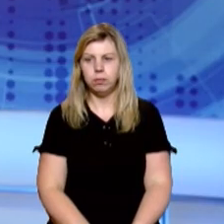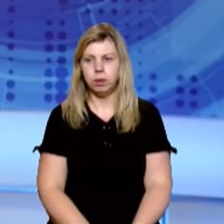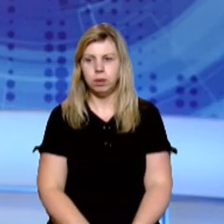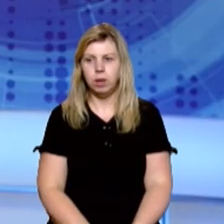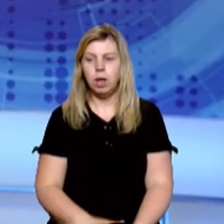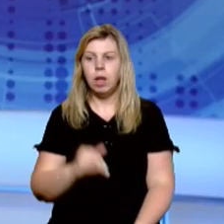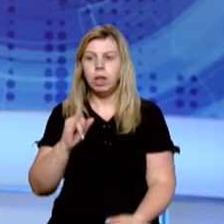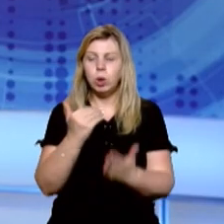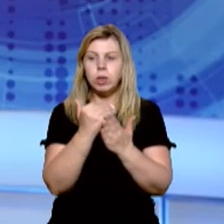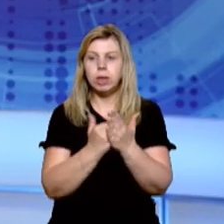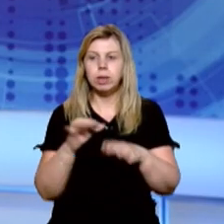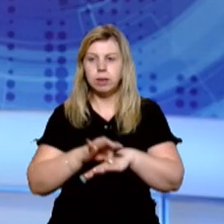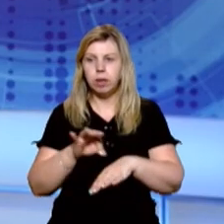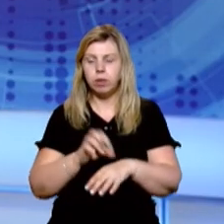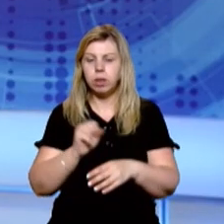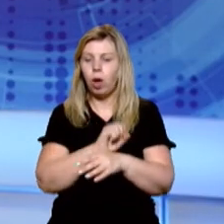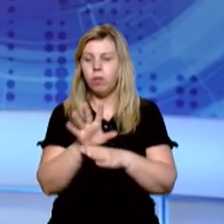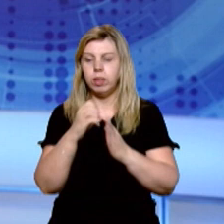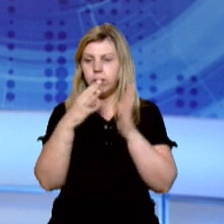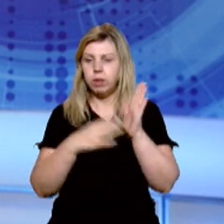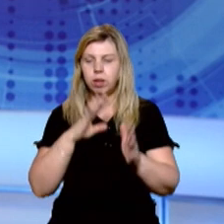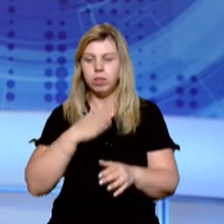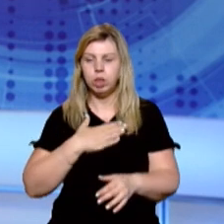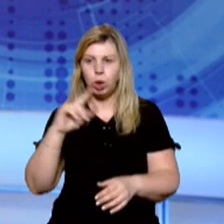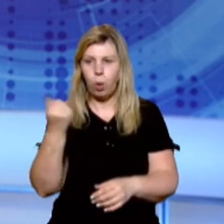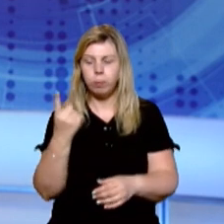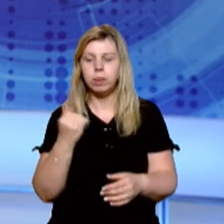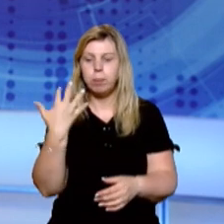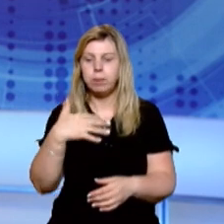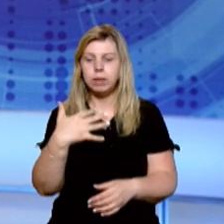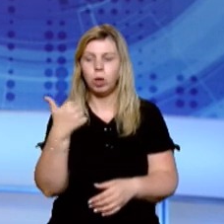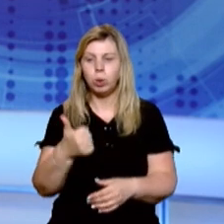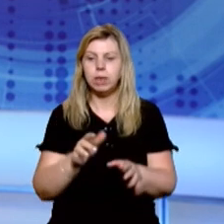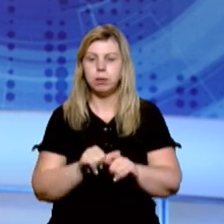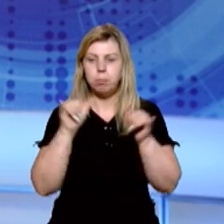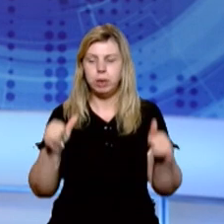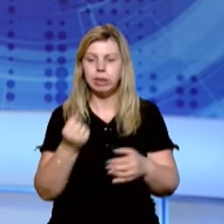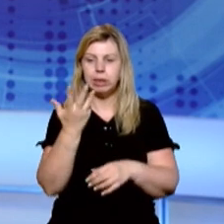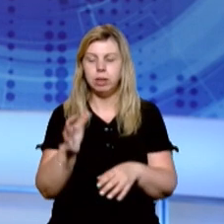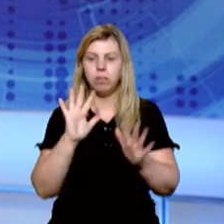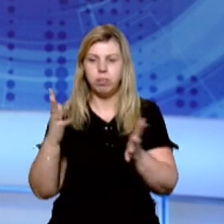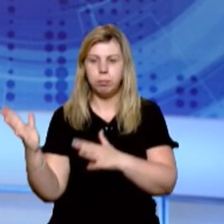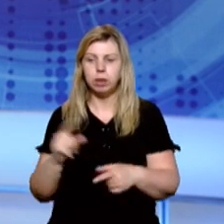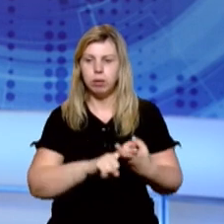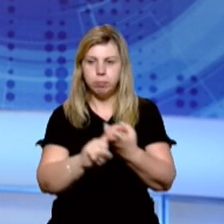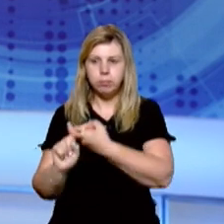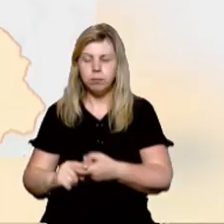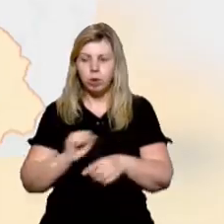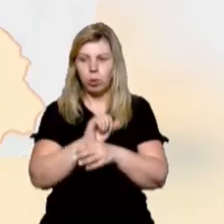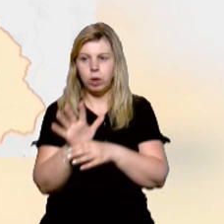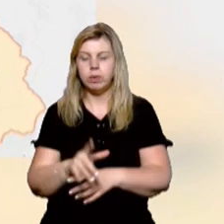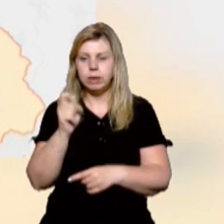І до статистики захворювання на COVID-19 в нашій області. На 51 збільшилася кількість випадків інфікування